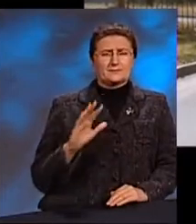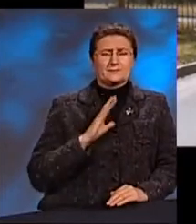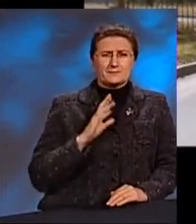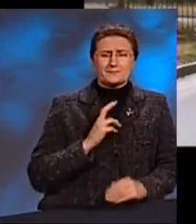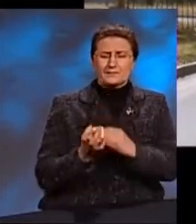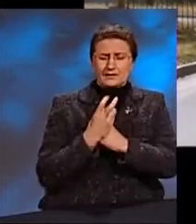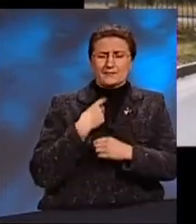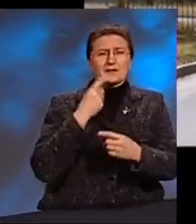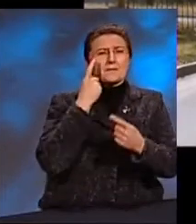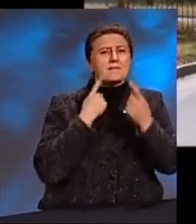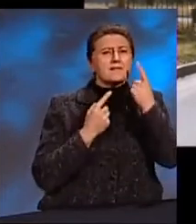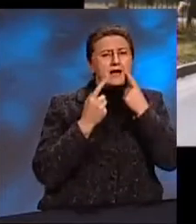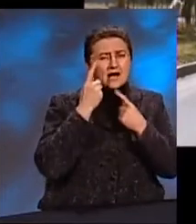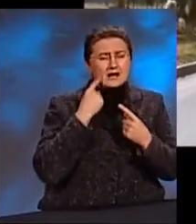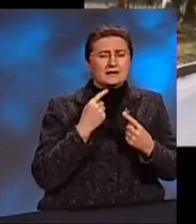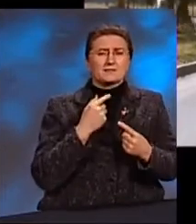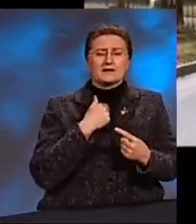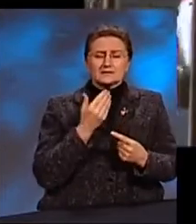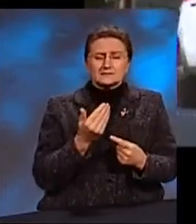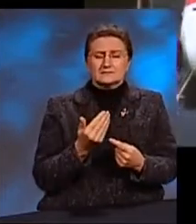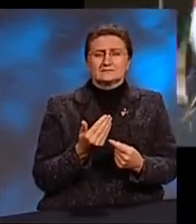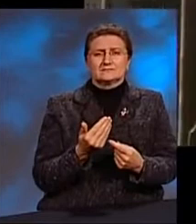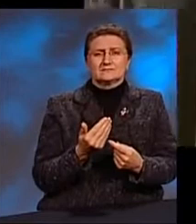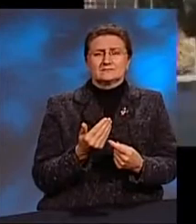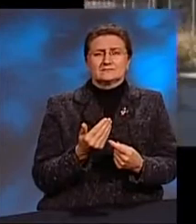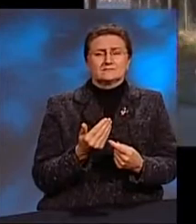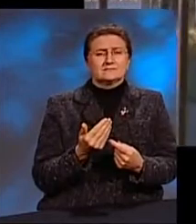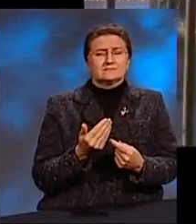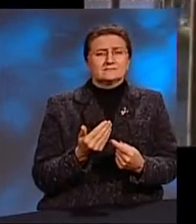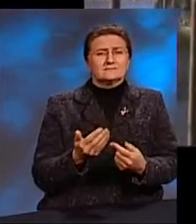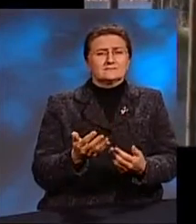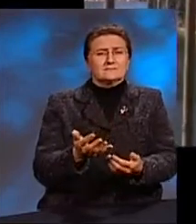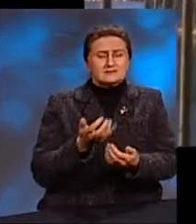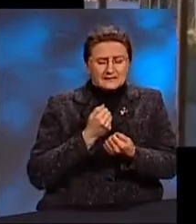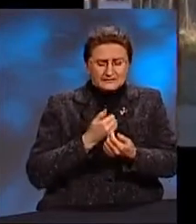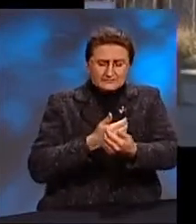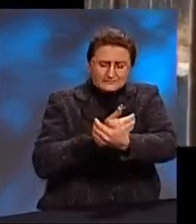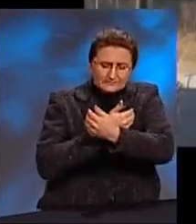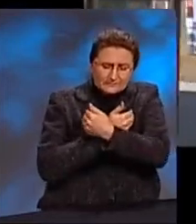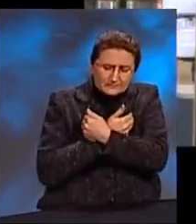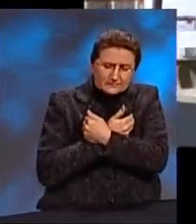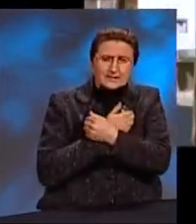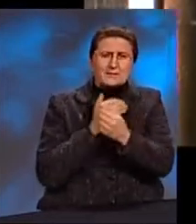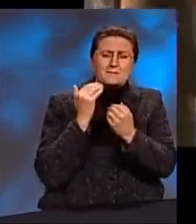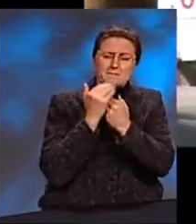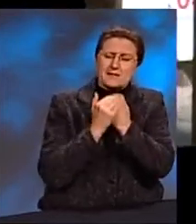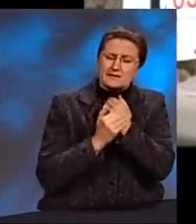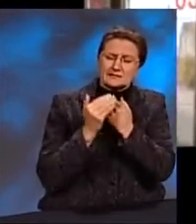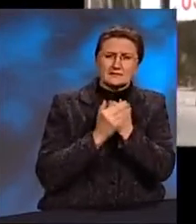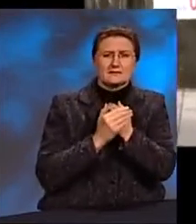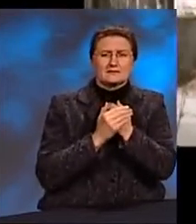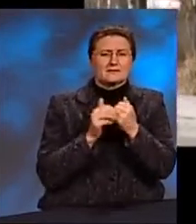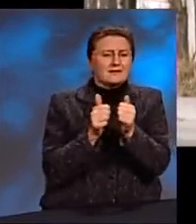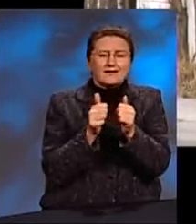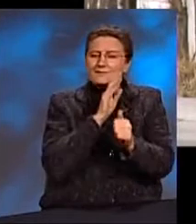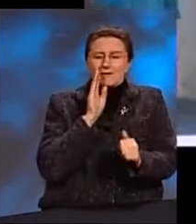приходили ко мне и плакали. И мне хотелось посадить ребенка на колени, приласкать, потому что не было с